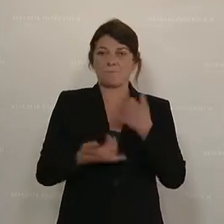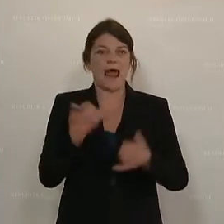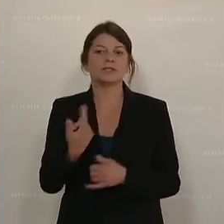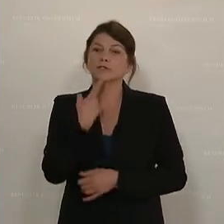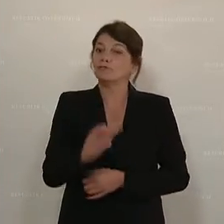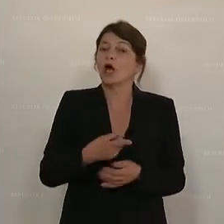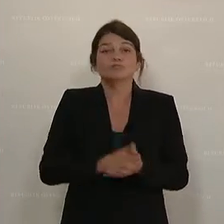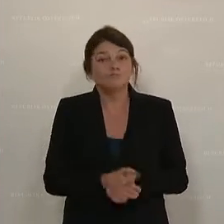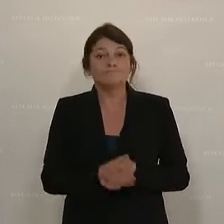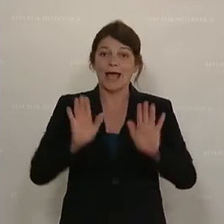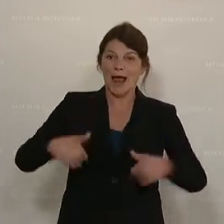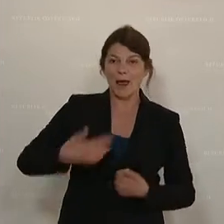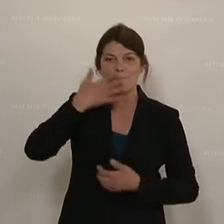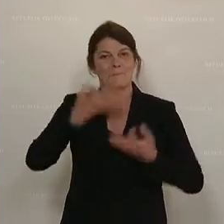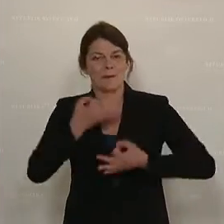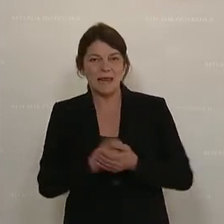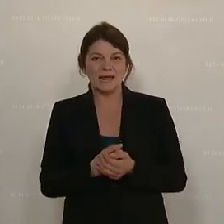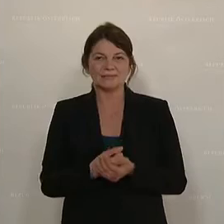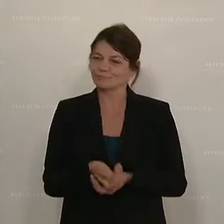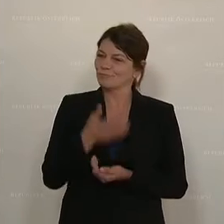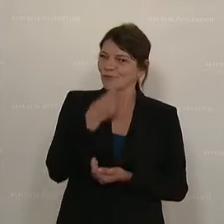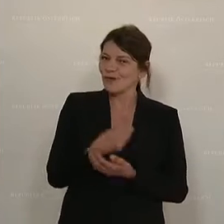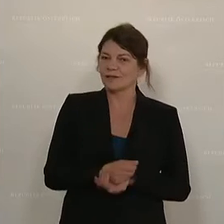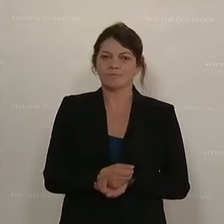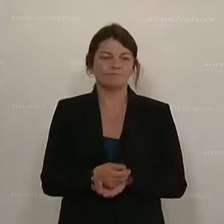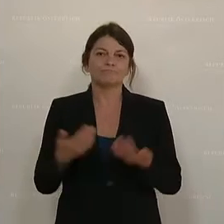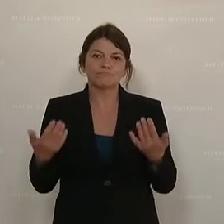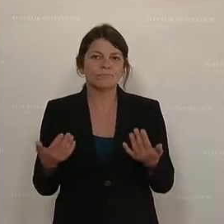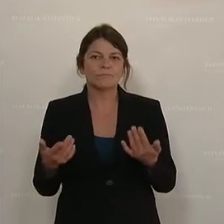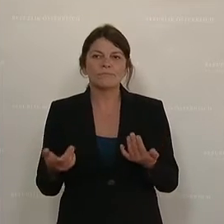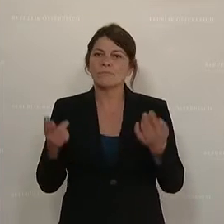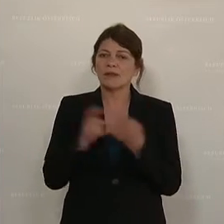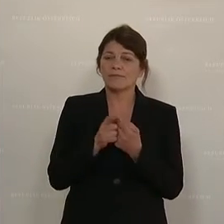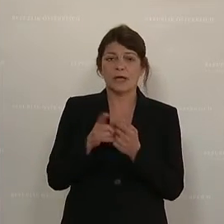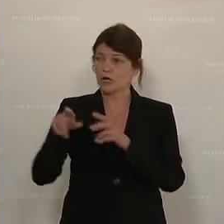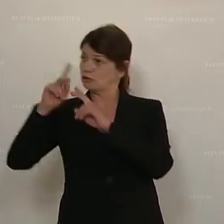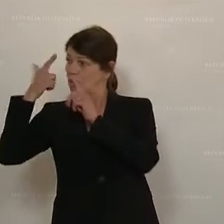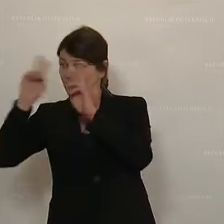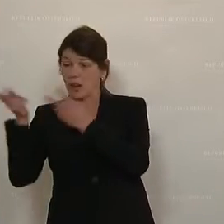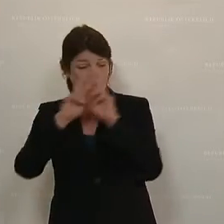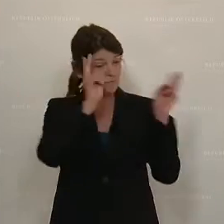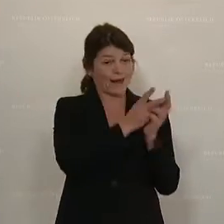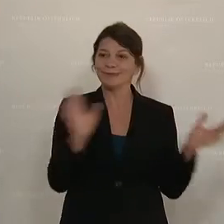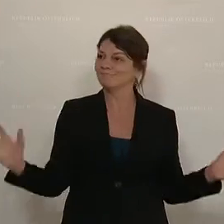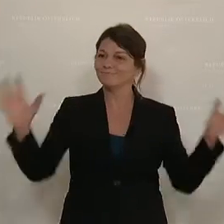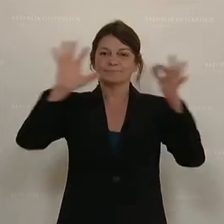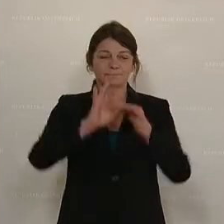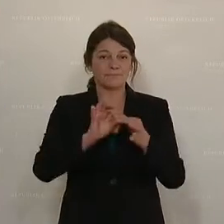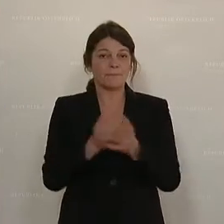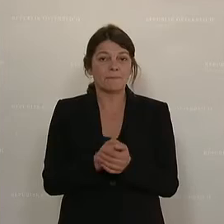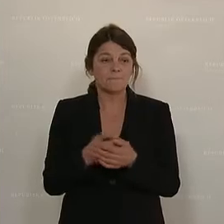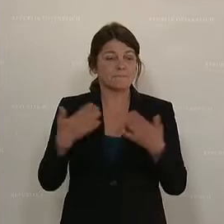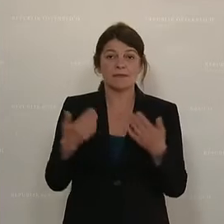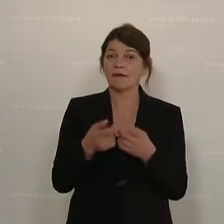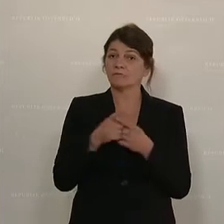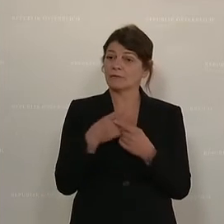gesagt hat, probieren wir doch, das ist nett, das Beste zweier Welten zu kombinieren, wie auf einem Schiff, wo